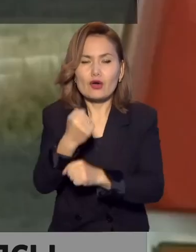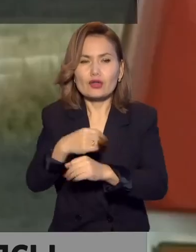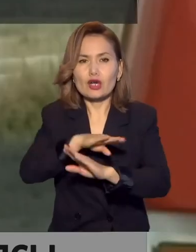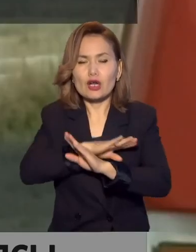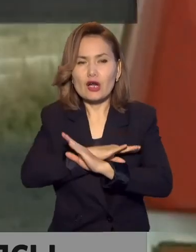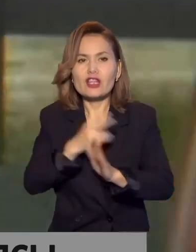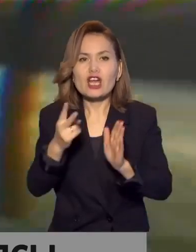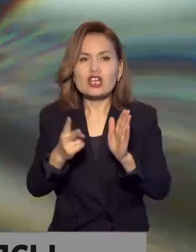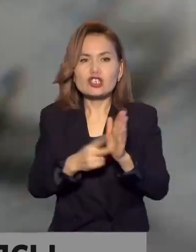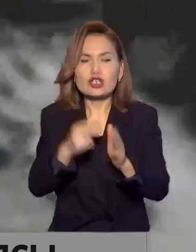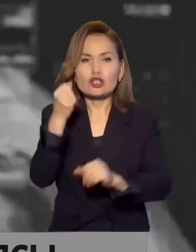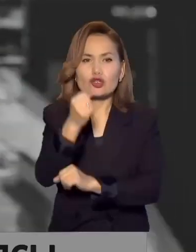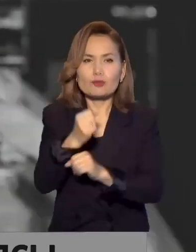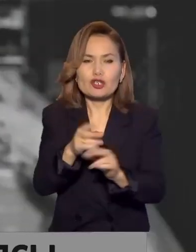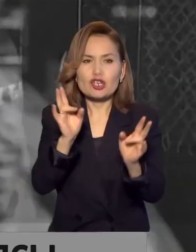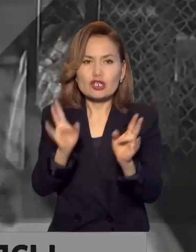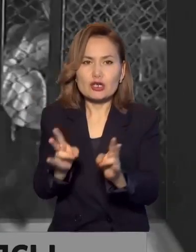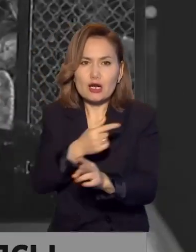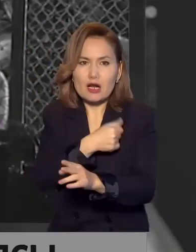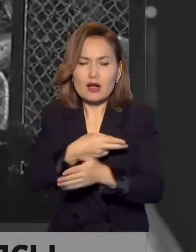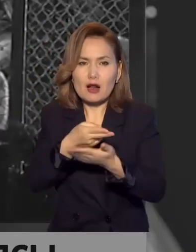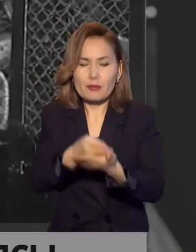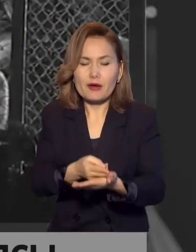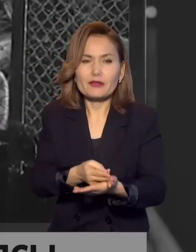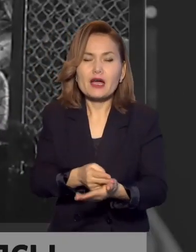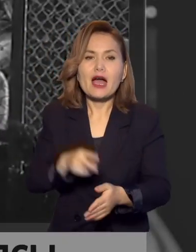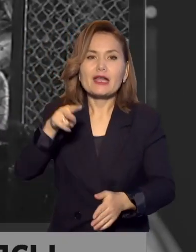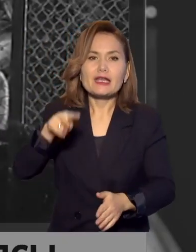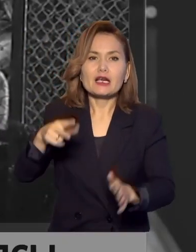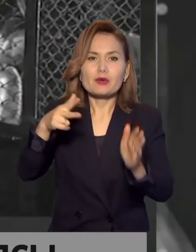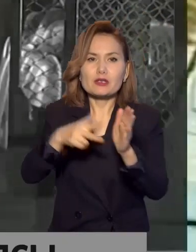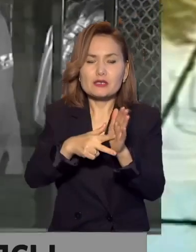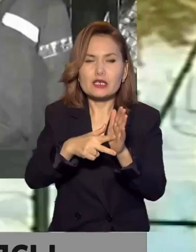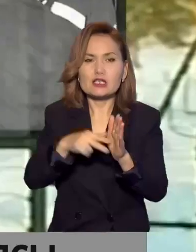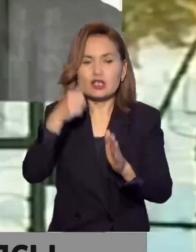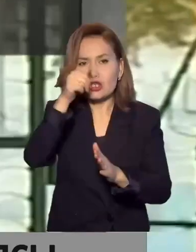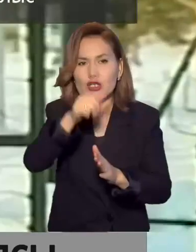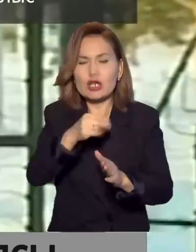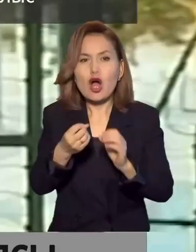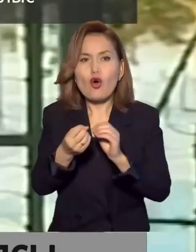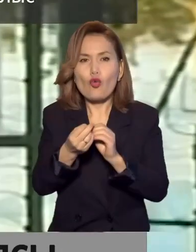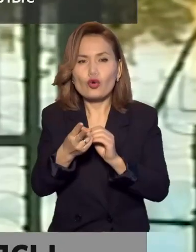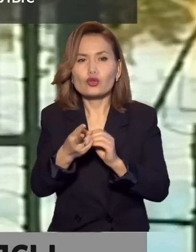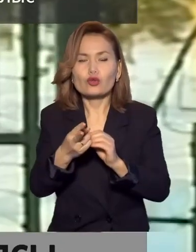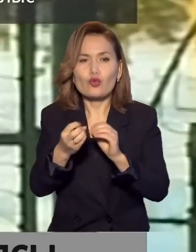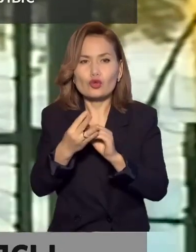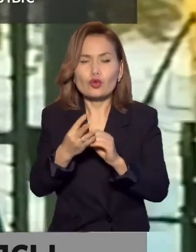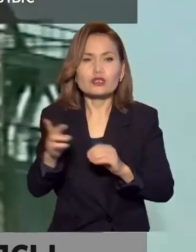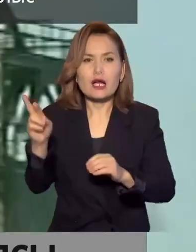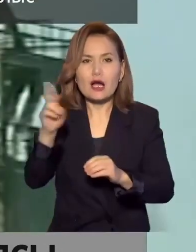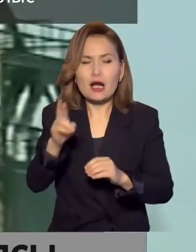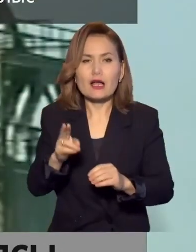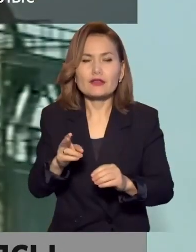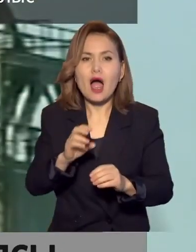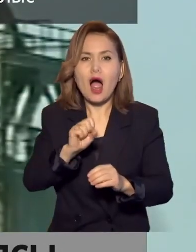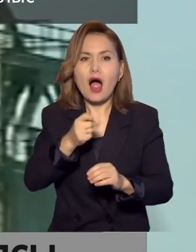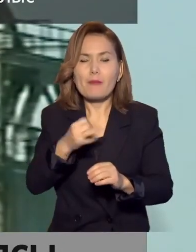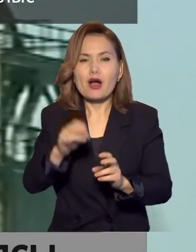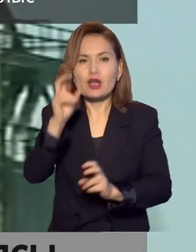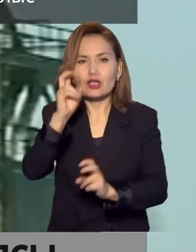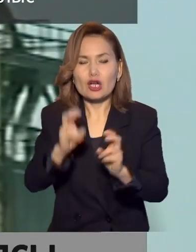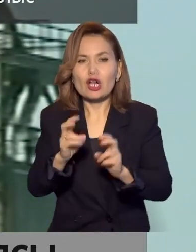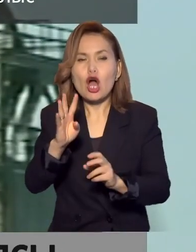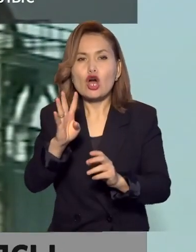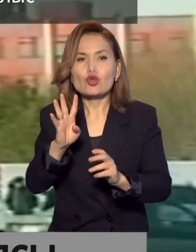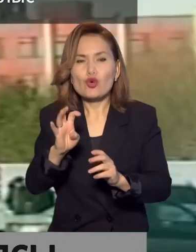Жеті жұмысшы жараланды. 2008 жыл 14-ші ғаңтар. Абай шақтасында қайғылы оқиға орналды. 400 метр